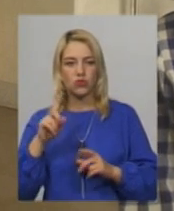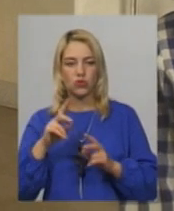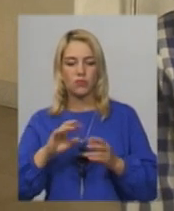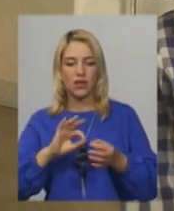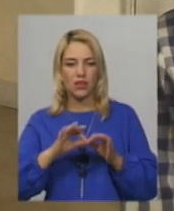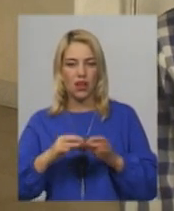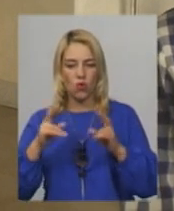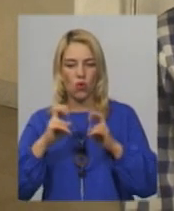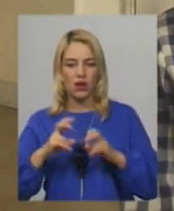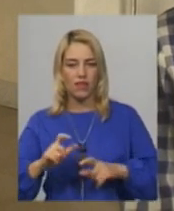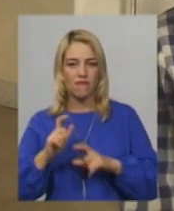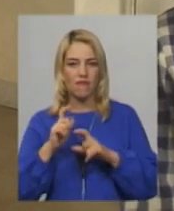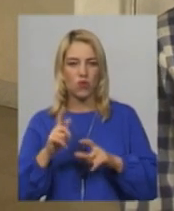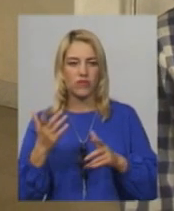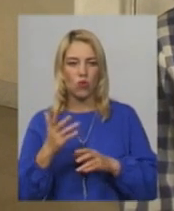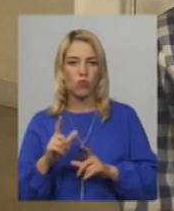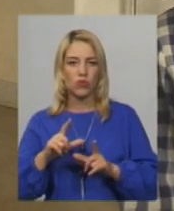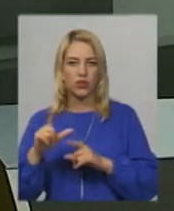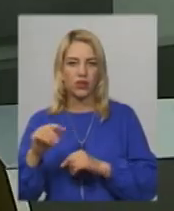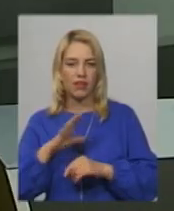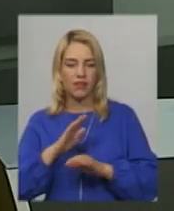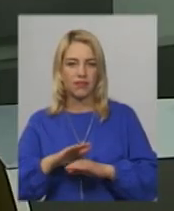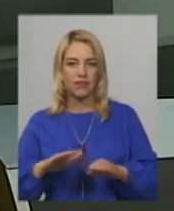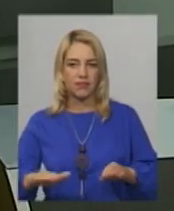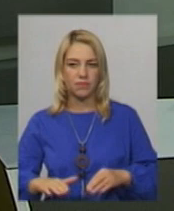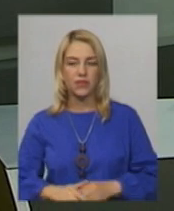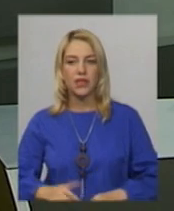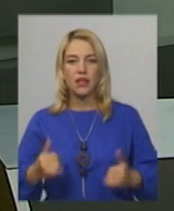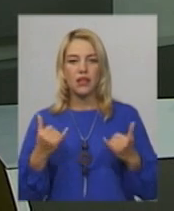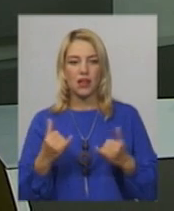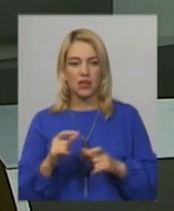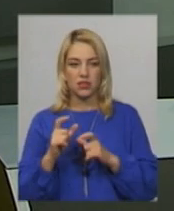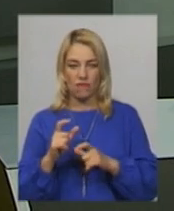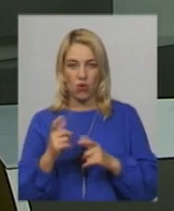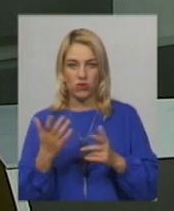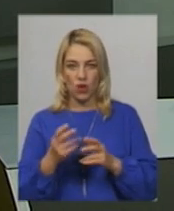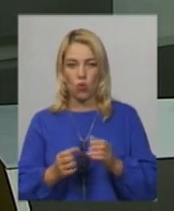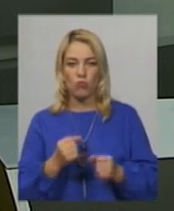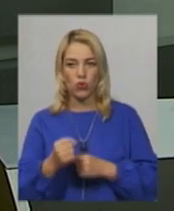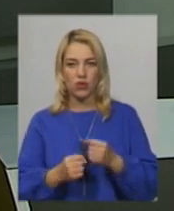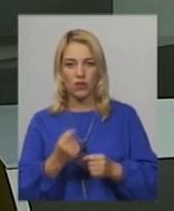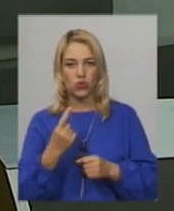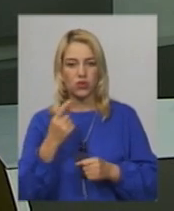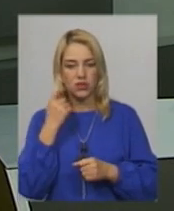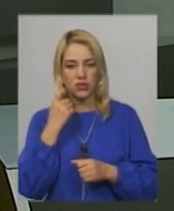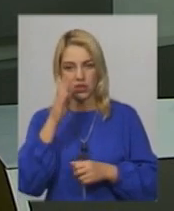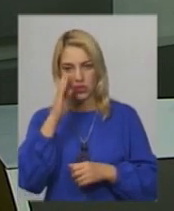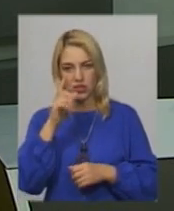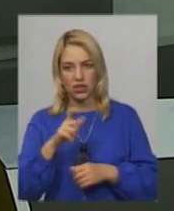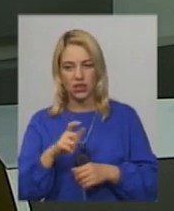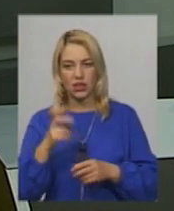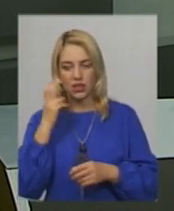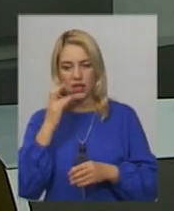оглянути вагон, у якому їхали діти. Наразі вагон, в якому їхав 11-річний киянин, а також